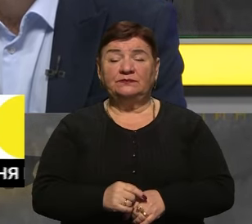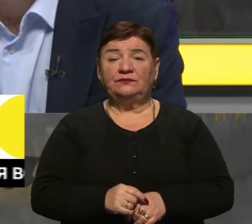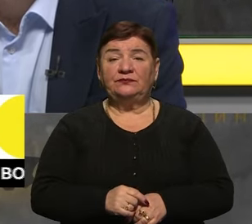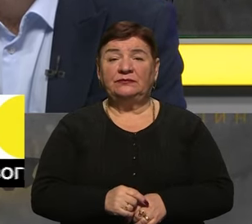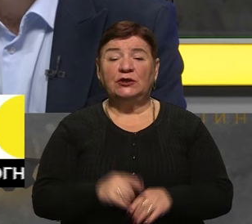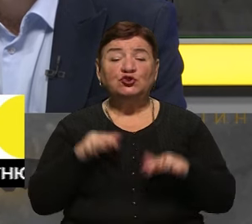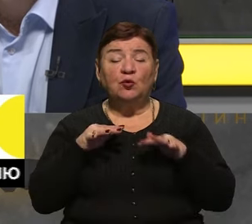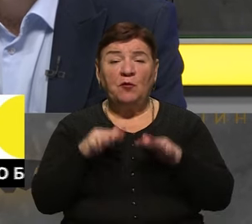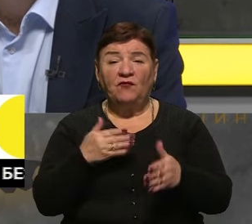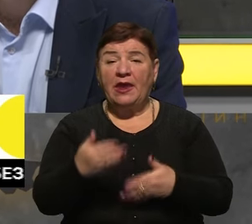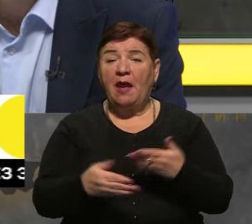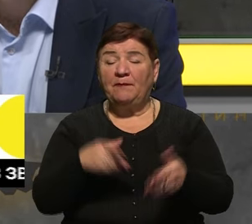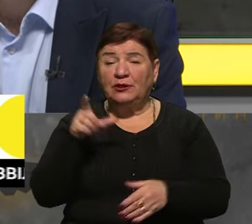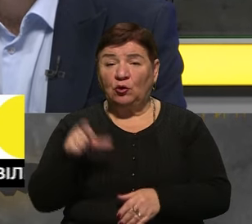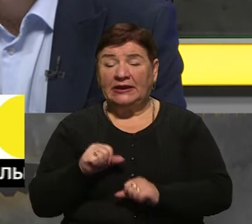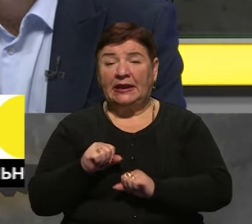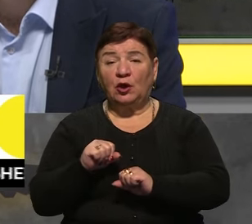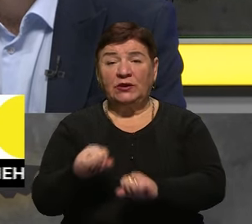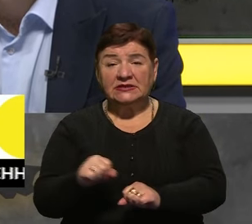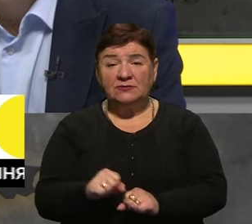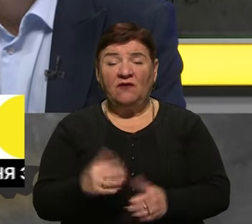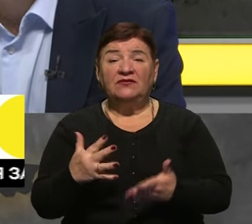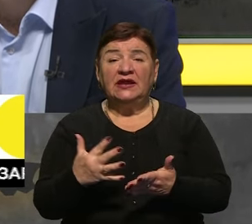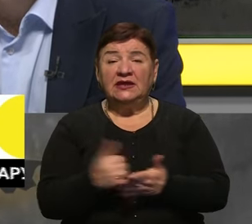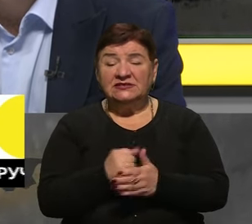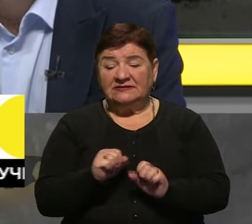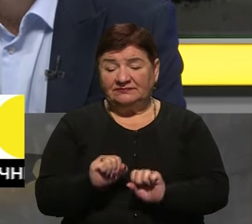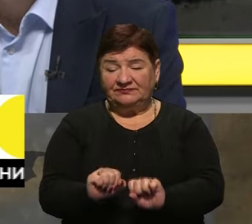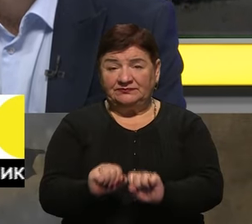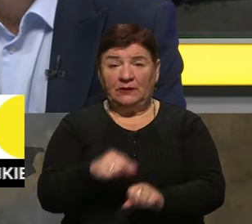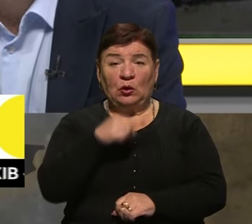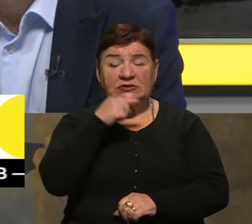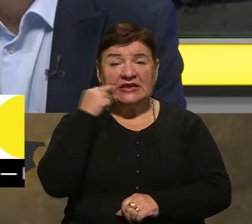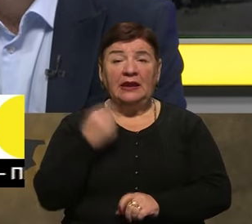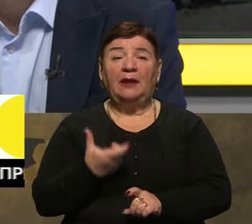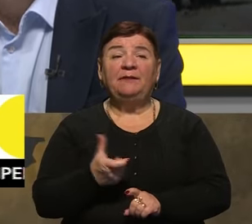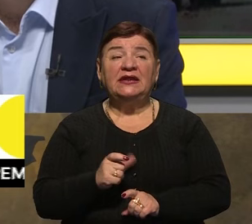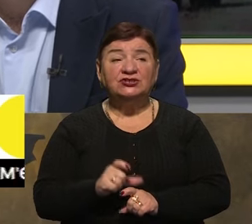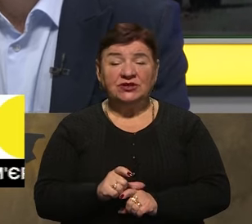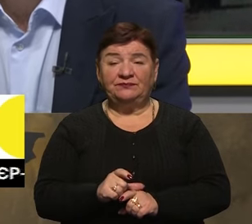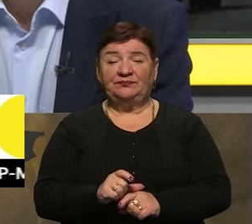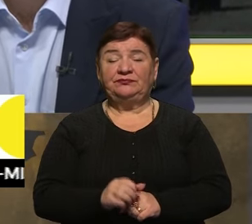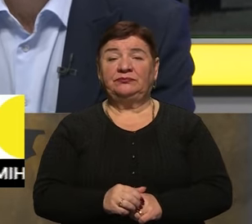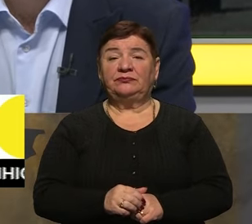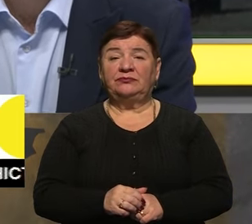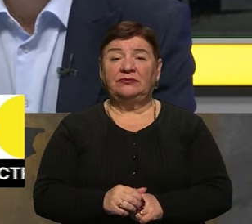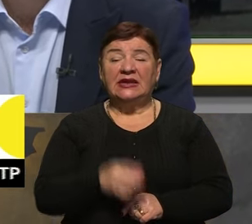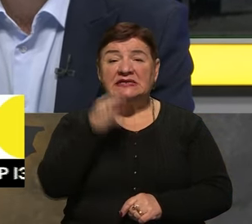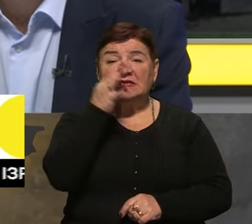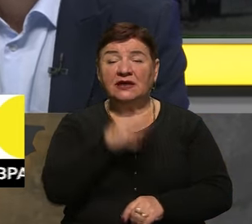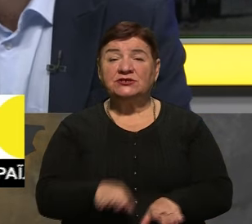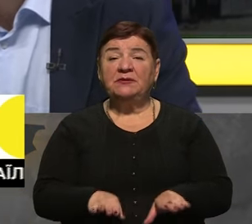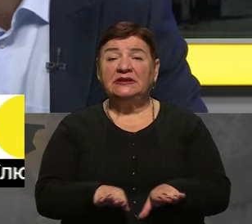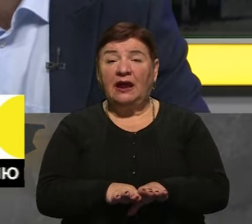штурмової піхоти, героїзму, вдається стримувати їх, ну більше, скажімо так,